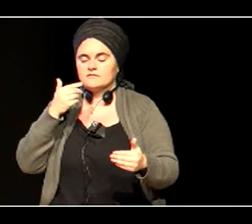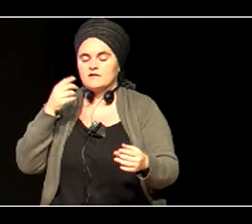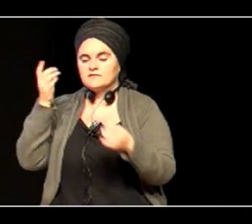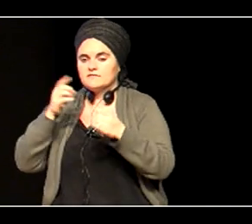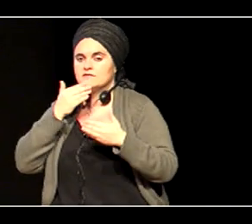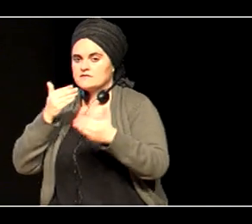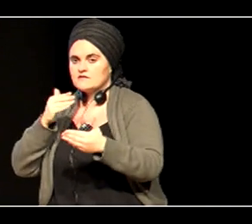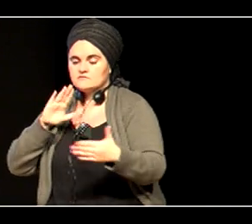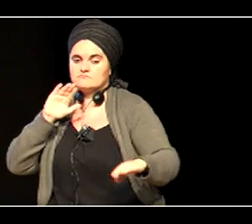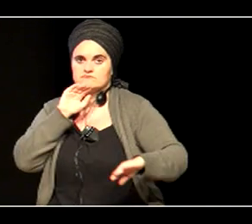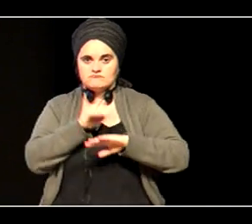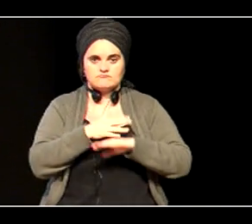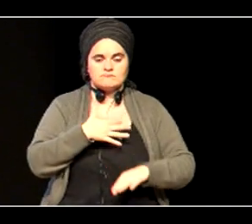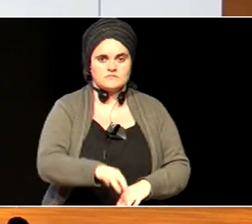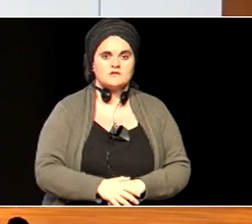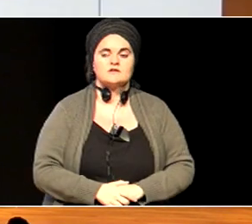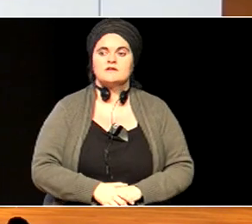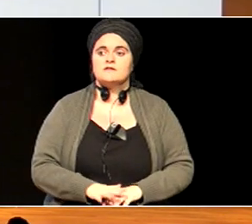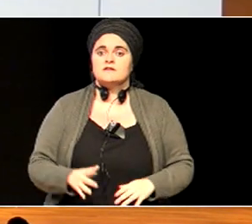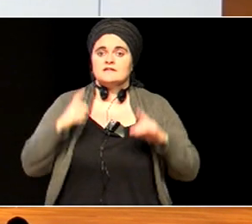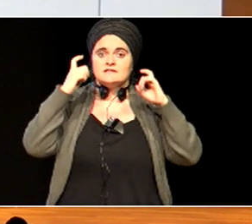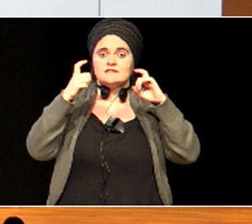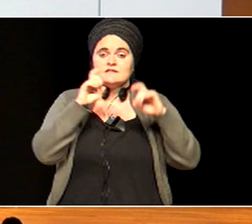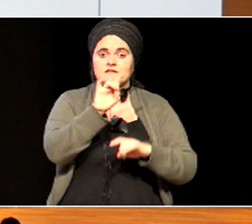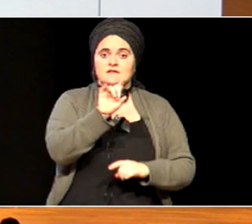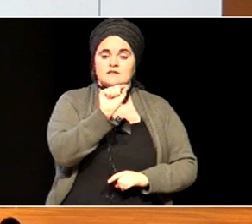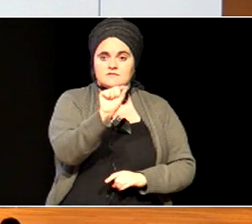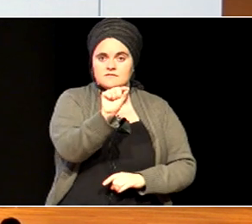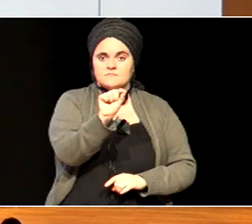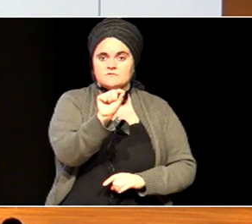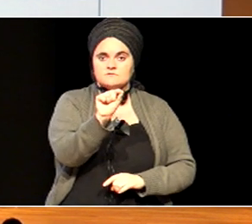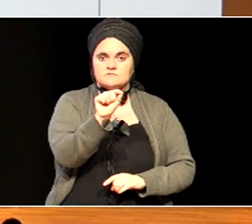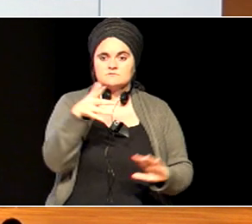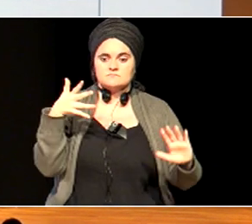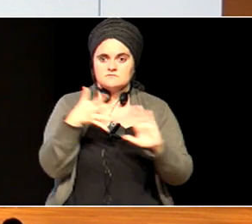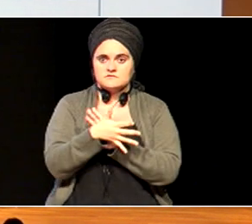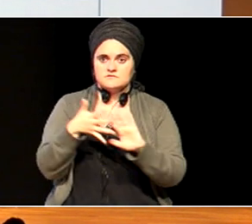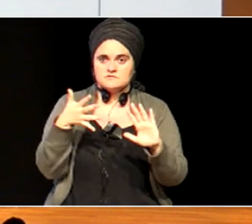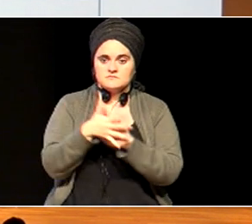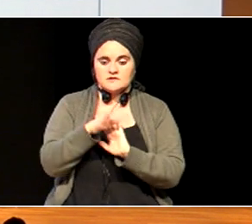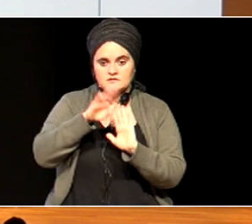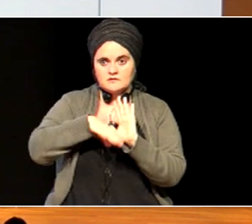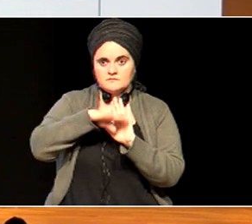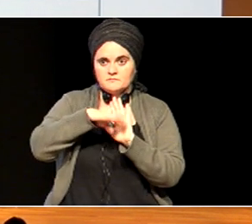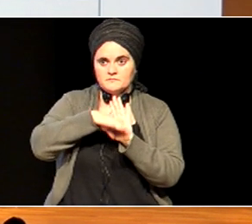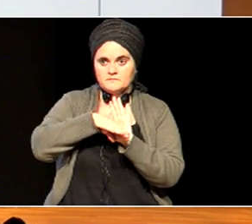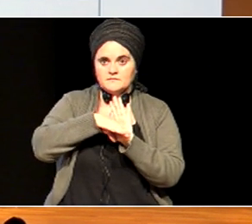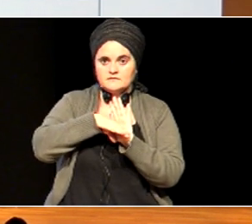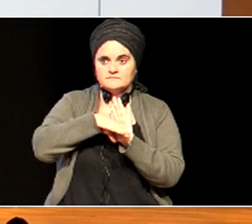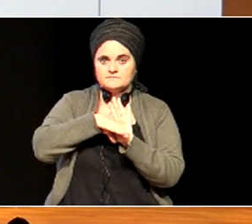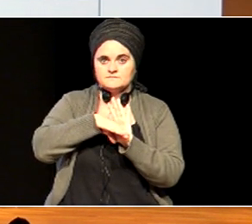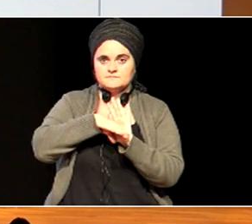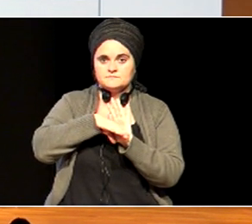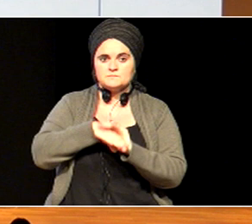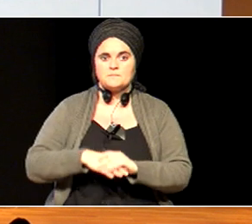Zaiatuko naz, amabos minututan, nondik norakoak, planaren nondik norakoak azaltzen,